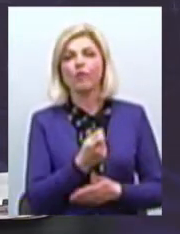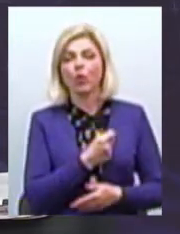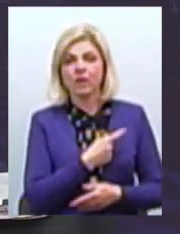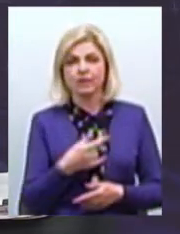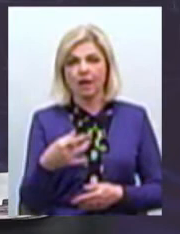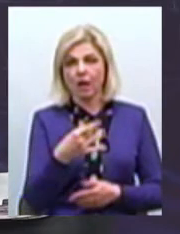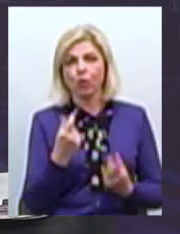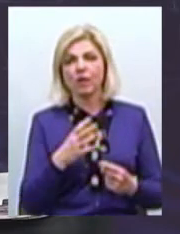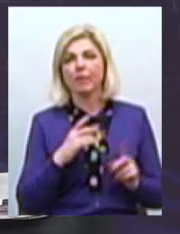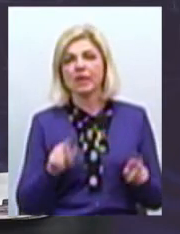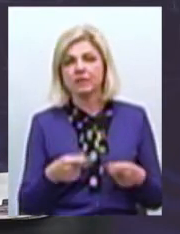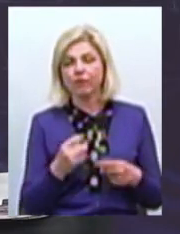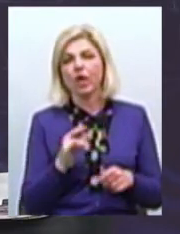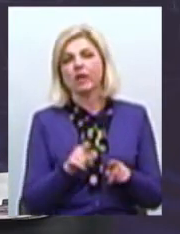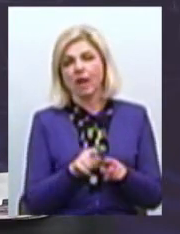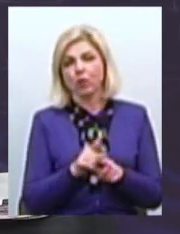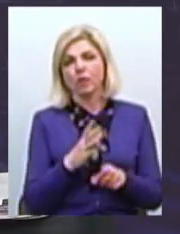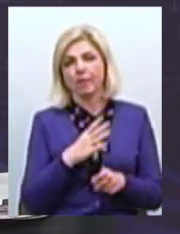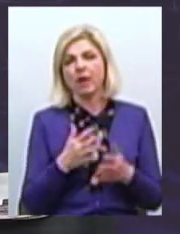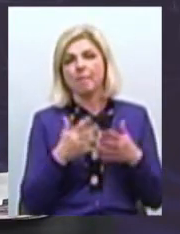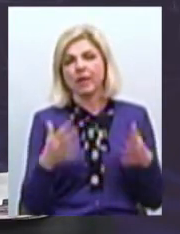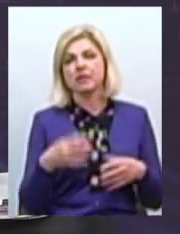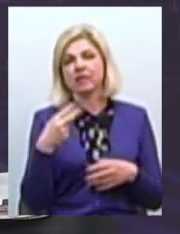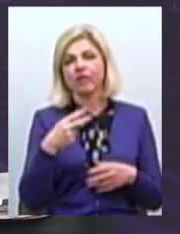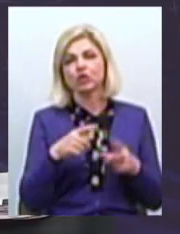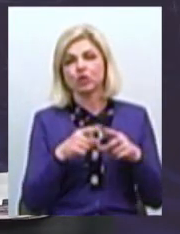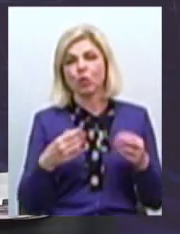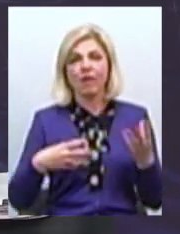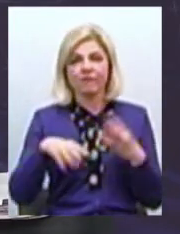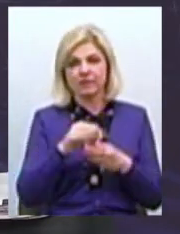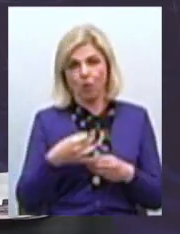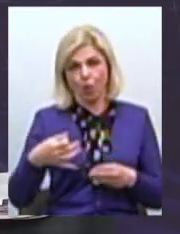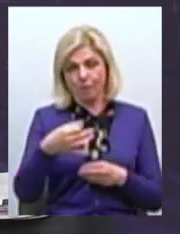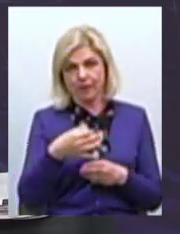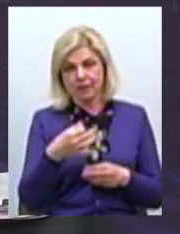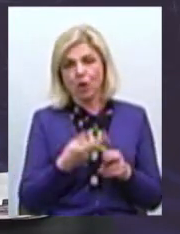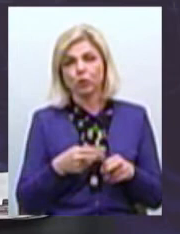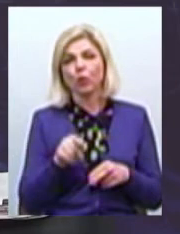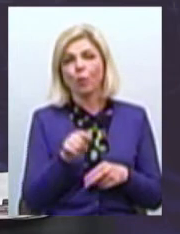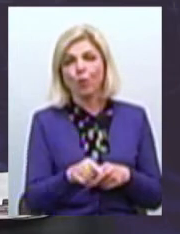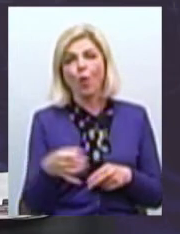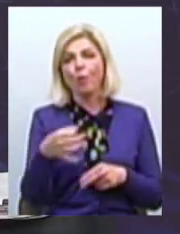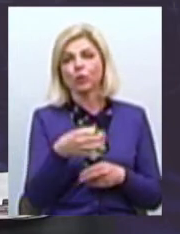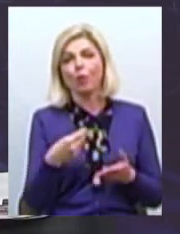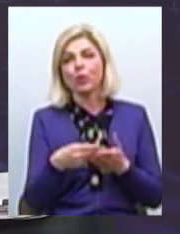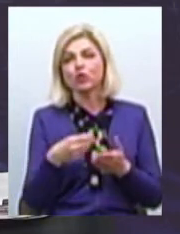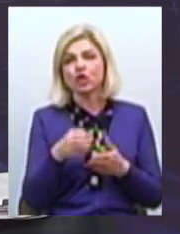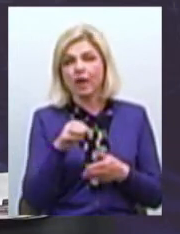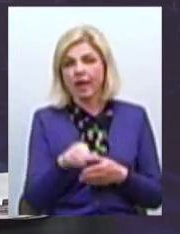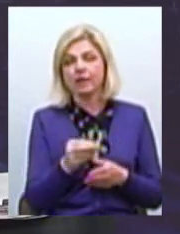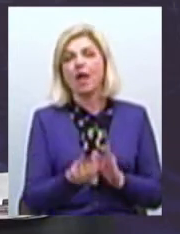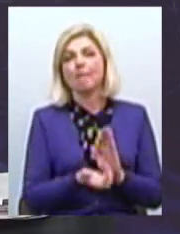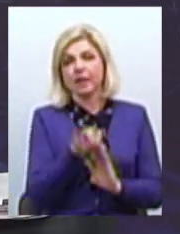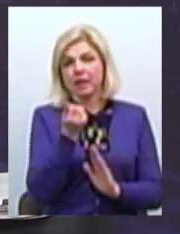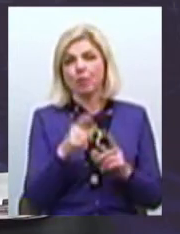район, де була створена, також було створено більше 20 шкіл по всій області Тому саме обласний бюджет підтримав